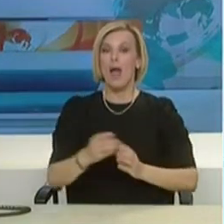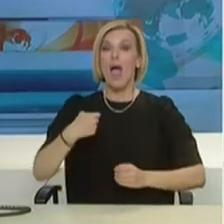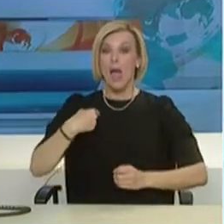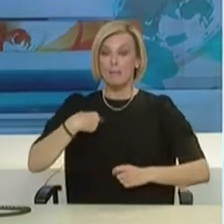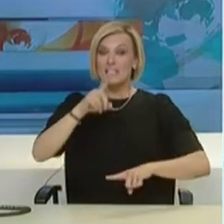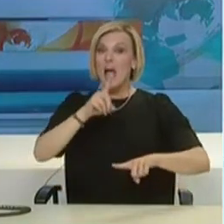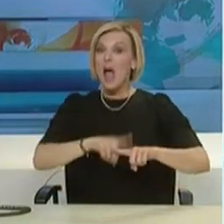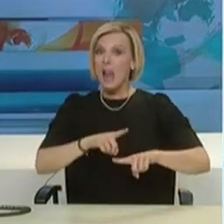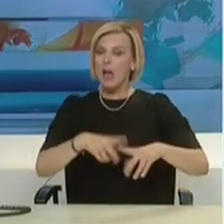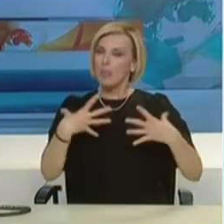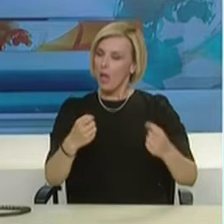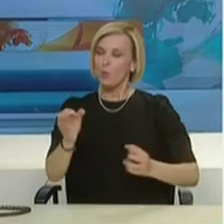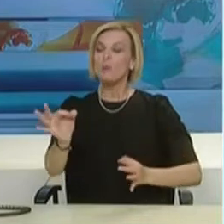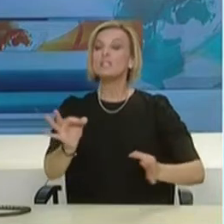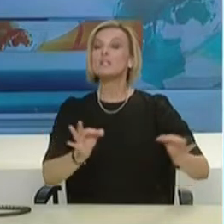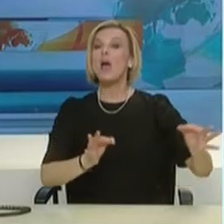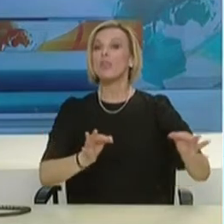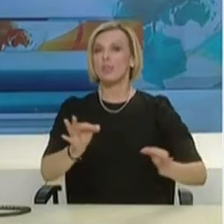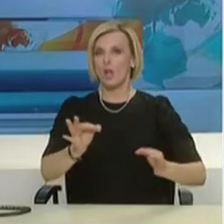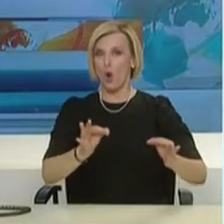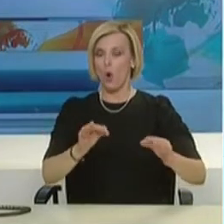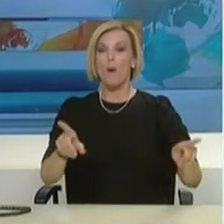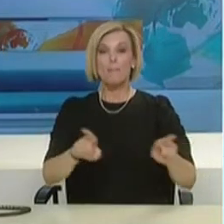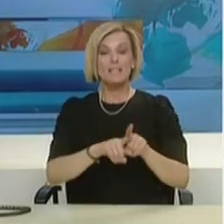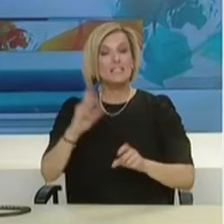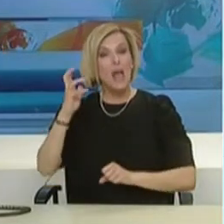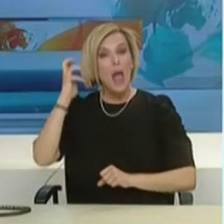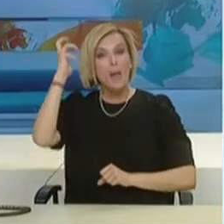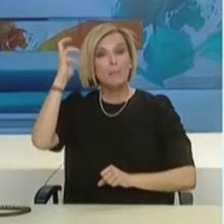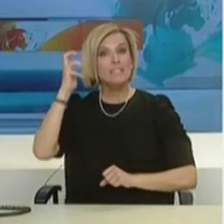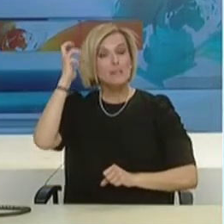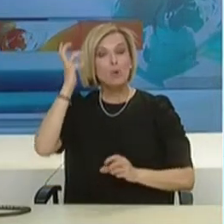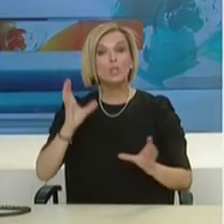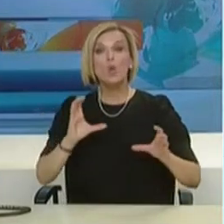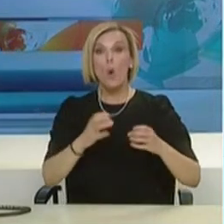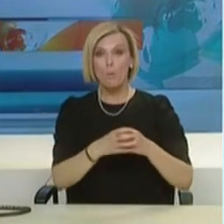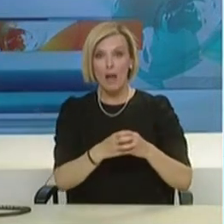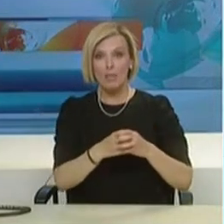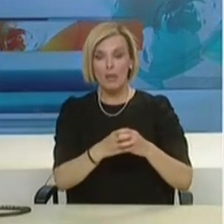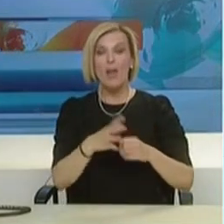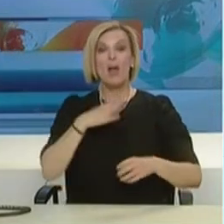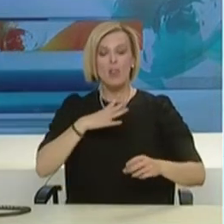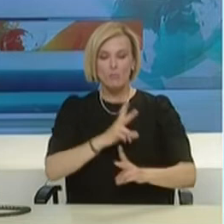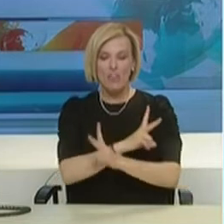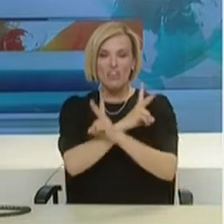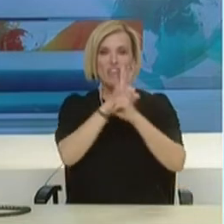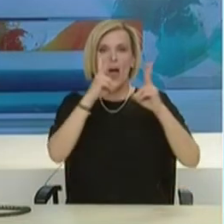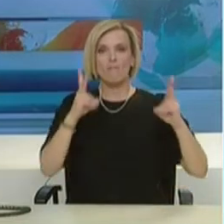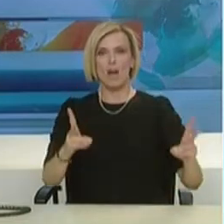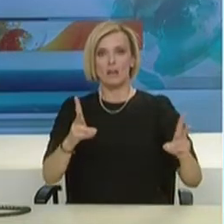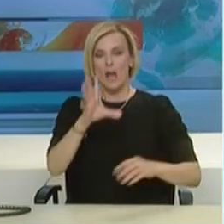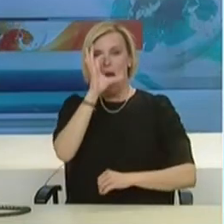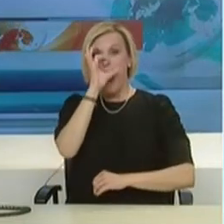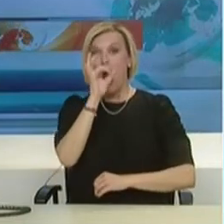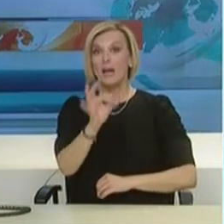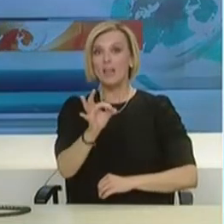και σαν επιστημονικό δυναμικό έχει ως θεμέλιο λίθο τη διαφάνεια, την αλήθεια,